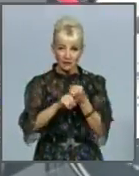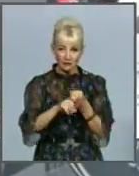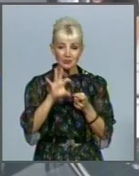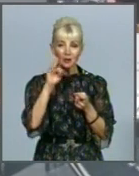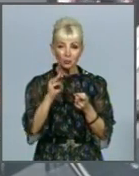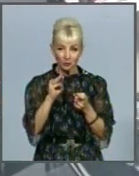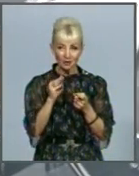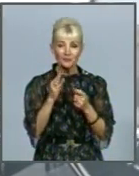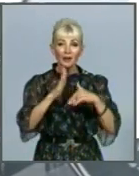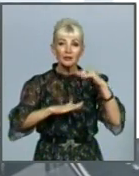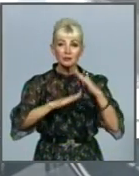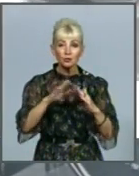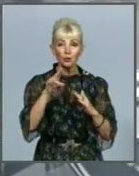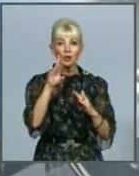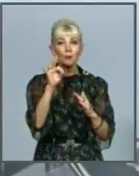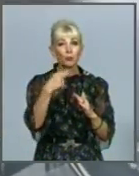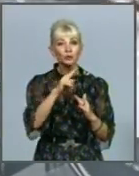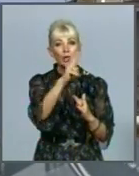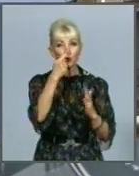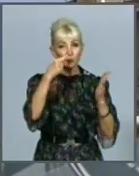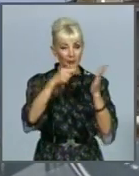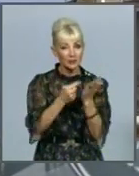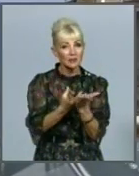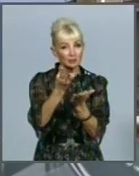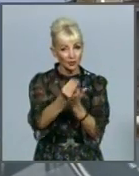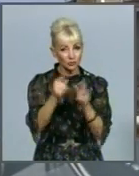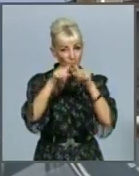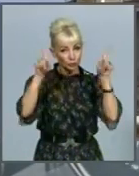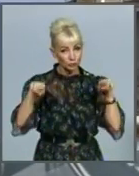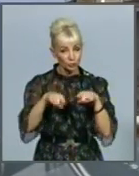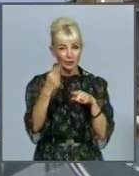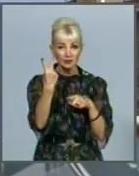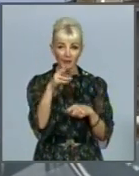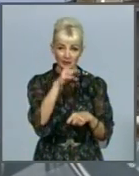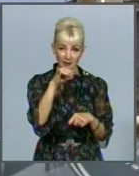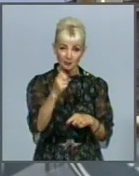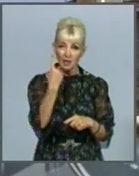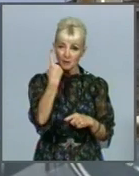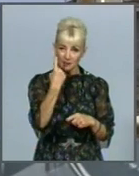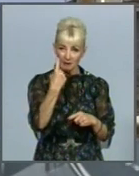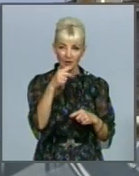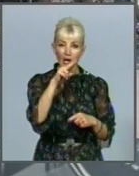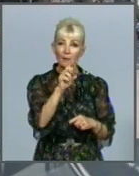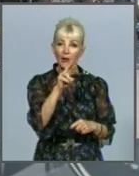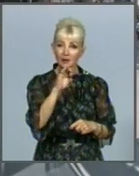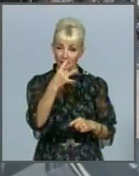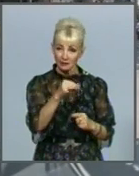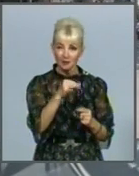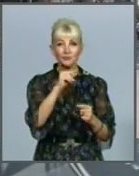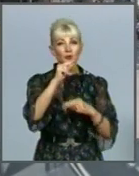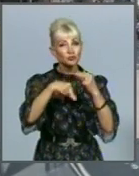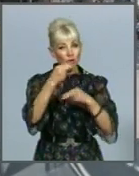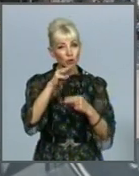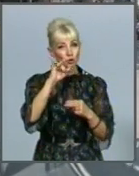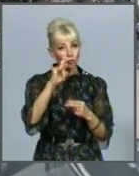категорій, під яку підпадає сплачена поїздка. Їх ділять на два типи. Перший – це пакетний тур, що був придбаний через тур